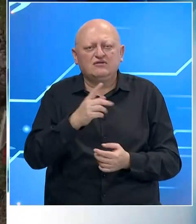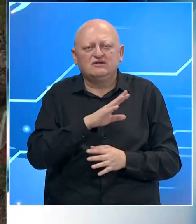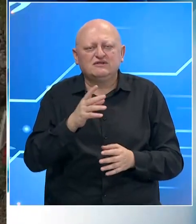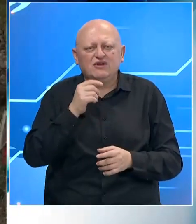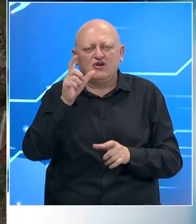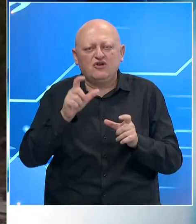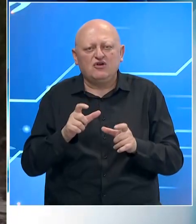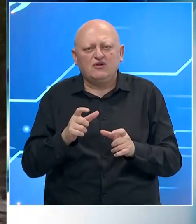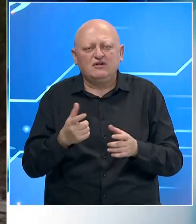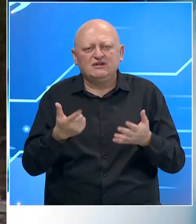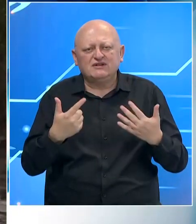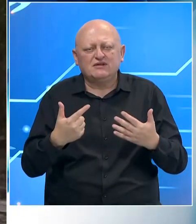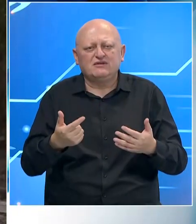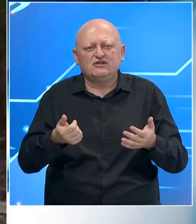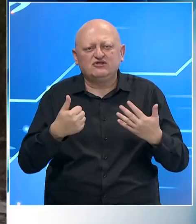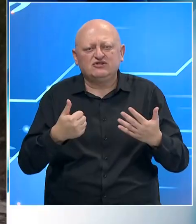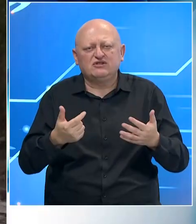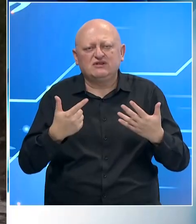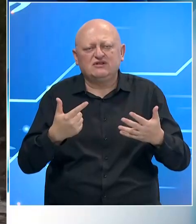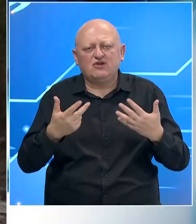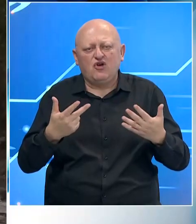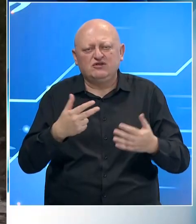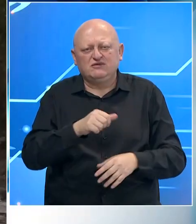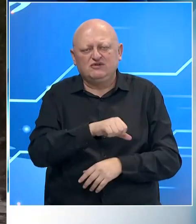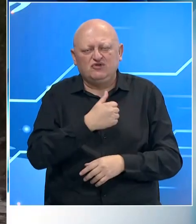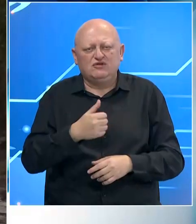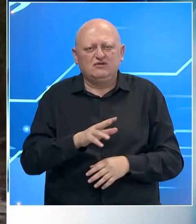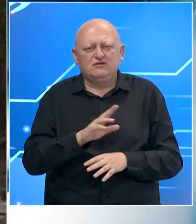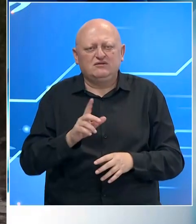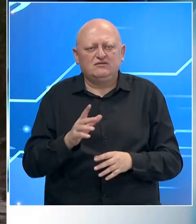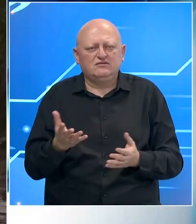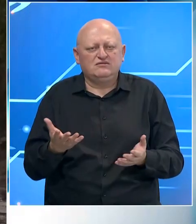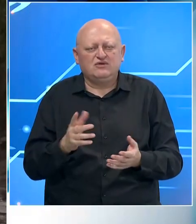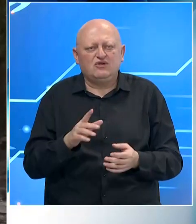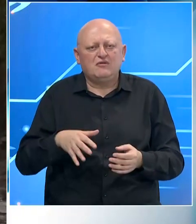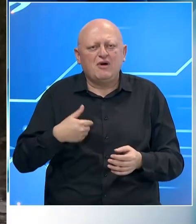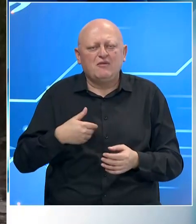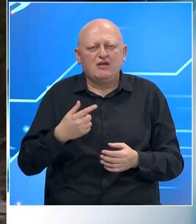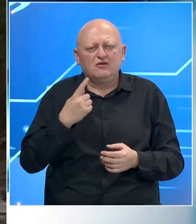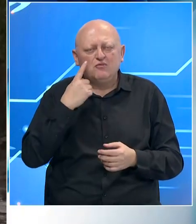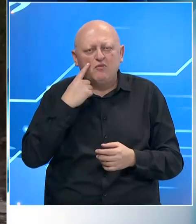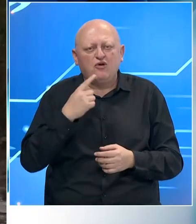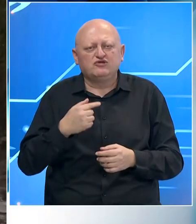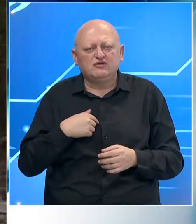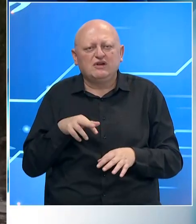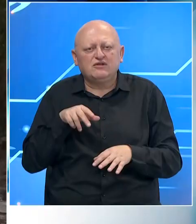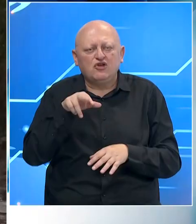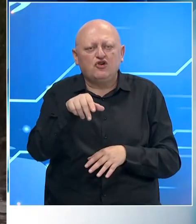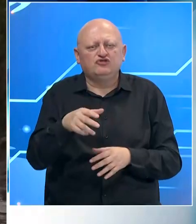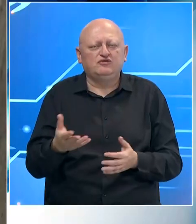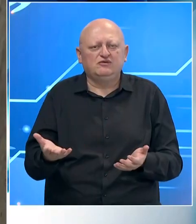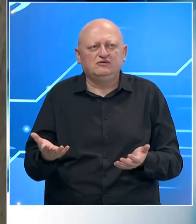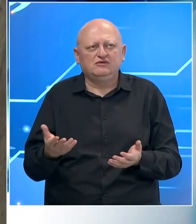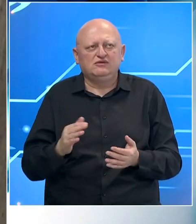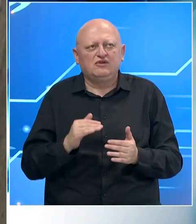sve ljudi od 60-70 i starih ljudi. Niko nema, pokušali smo mi da dođemo gore,